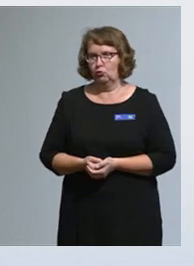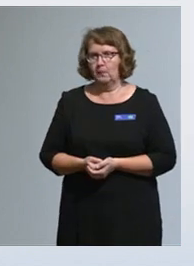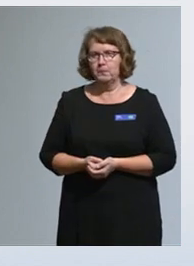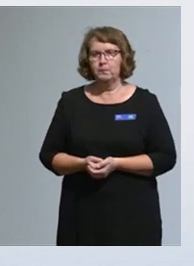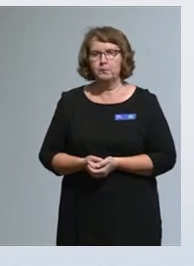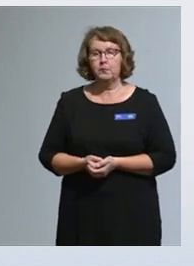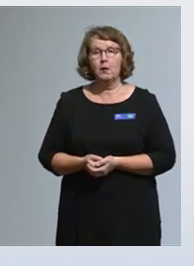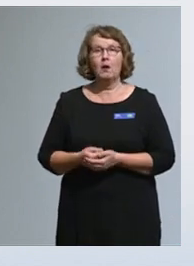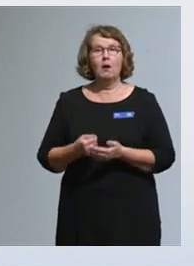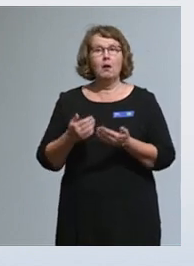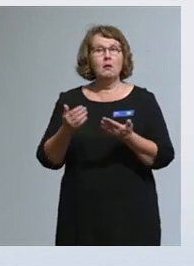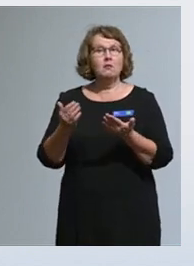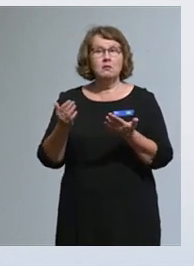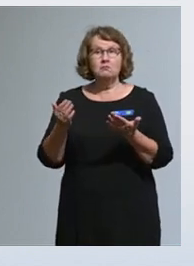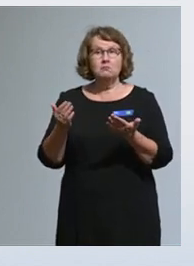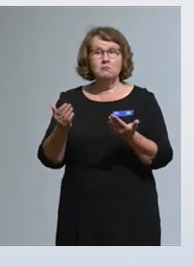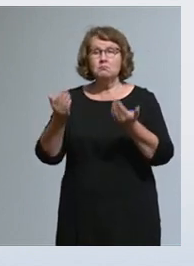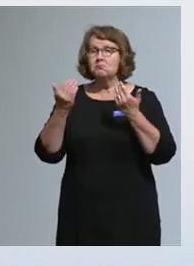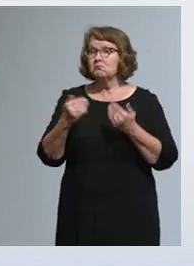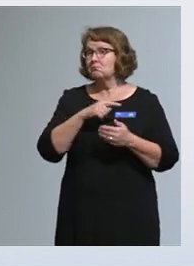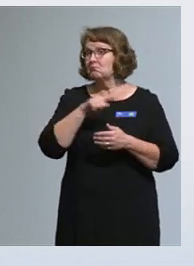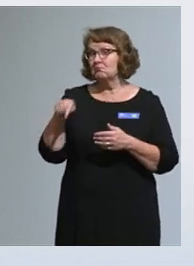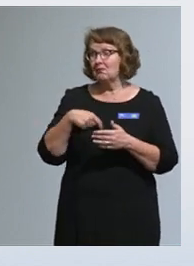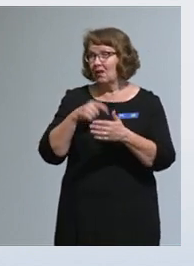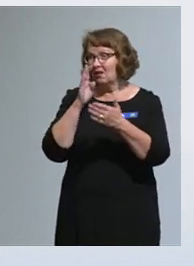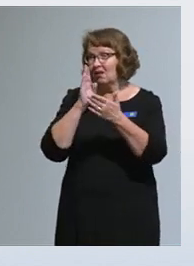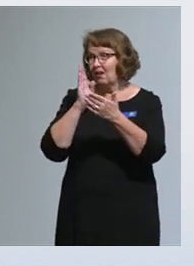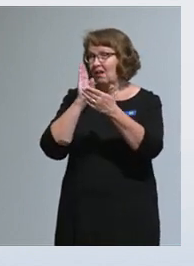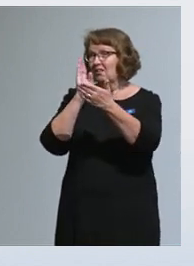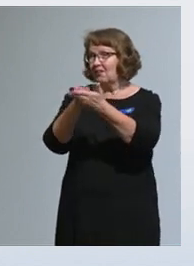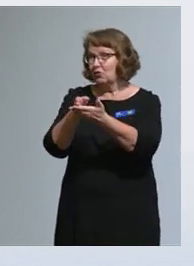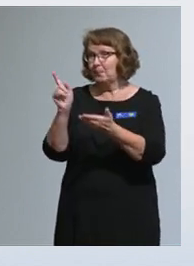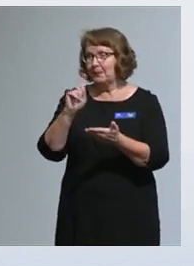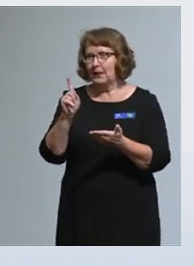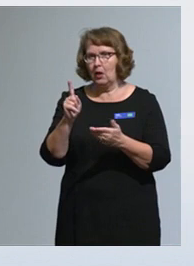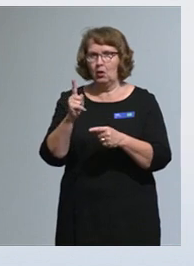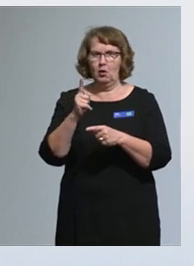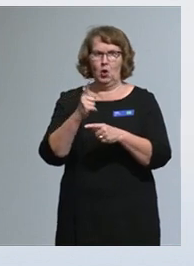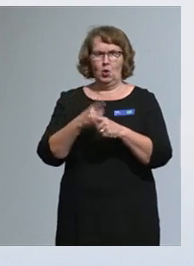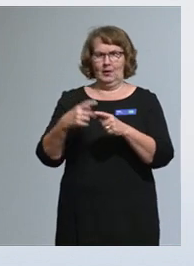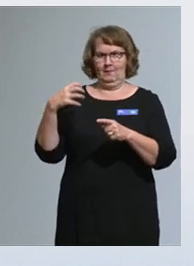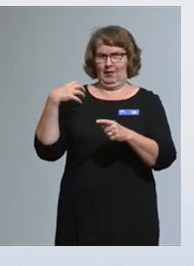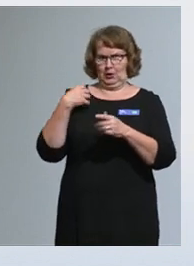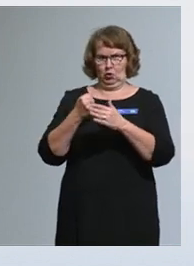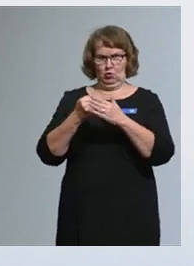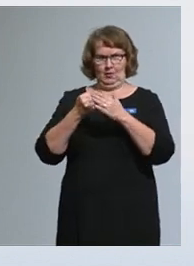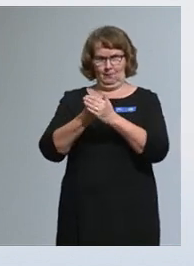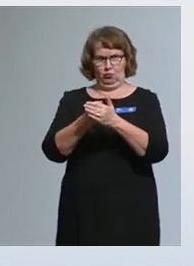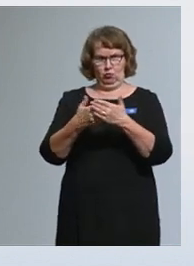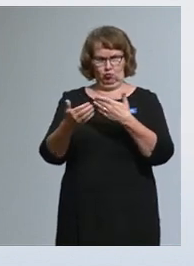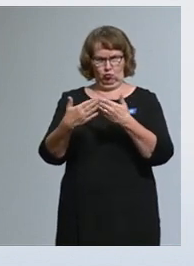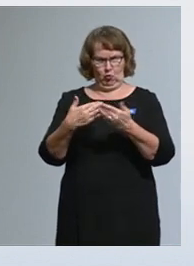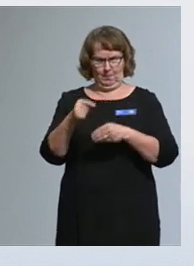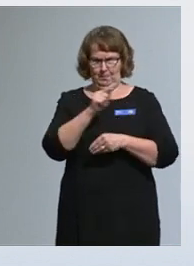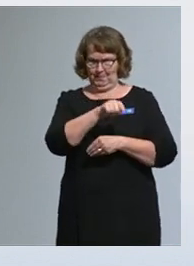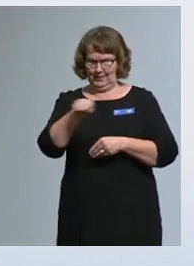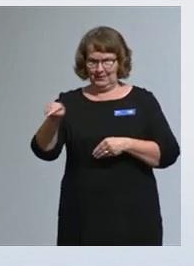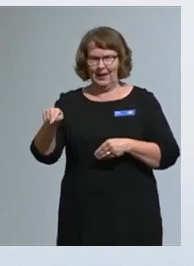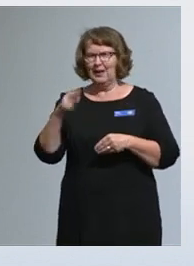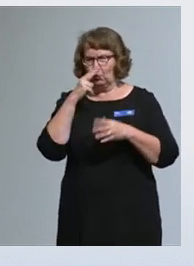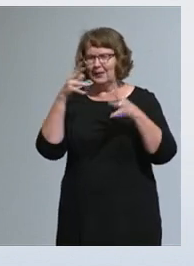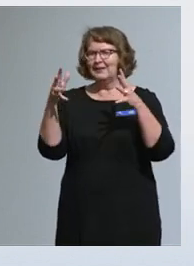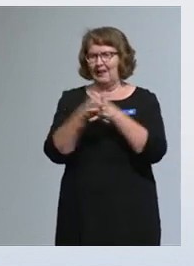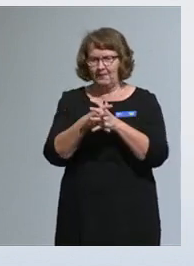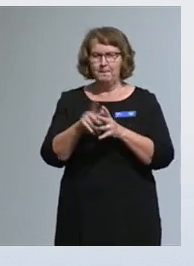Eli me tavoittelemme lisää läpinäkyvyyttä valtioavustustoimintaan. Ja kuten sanoin,